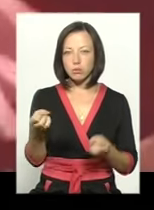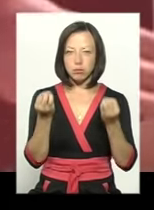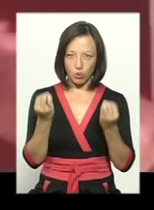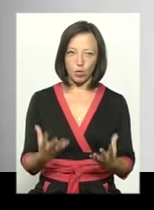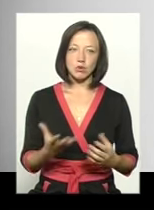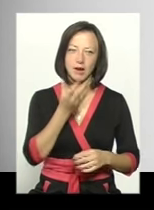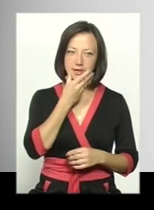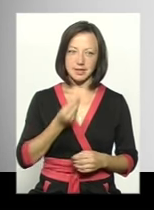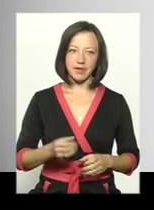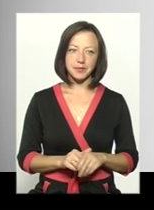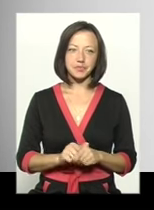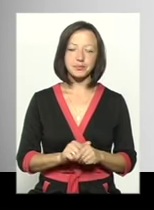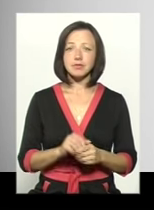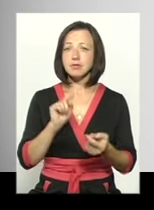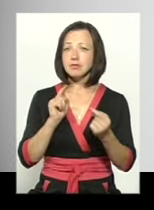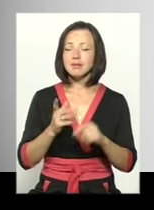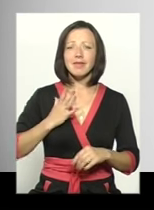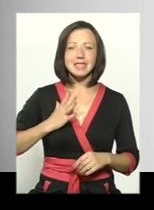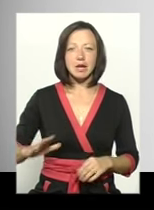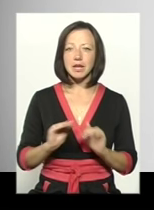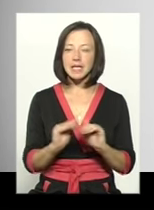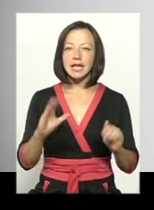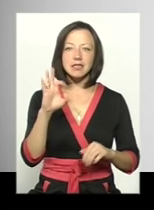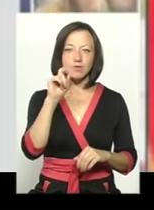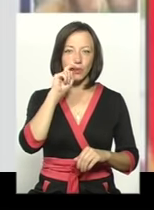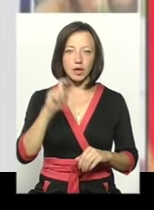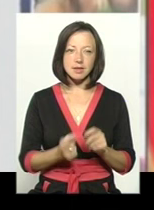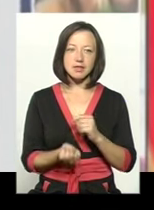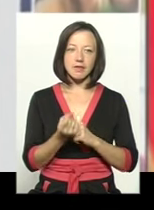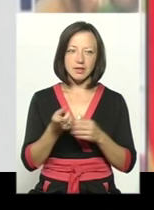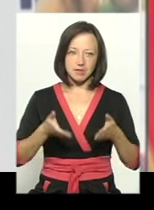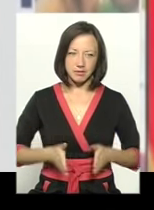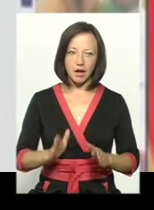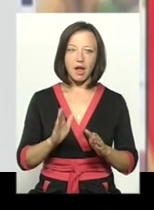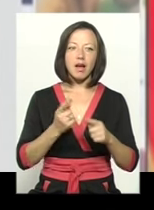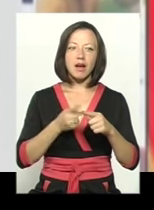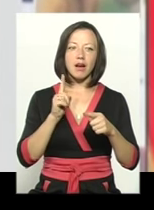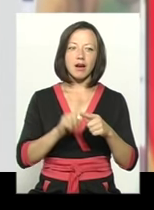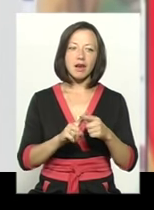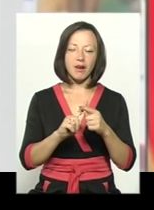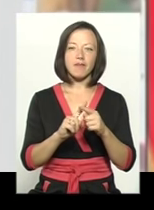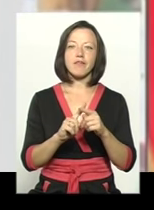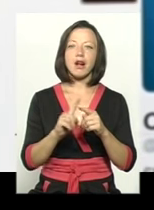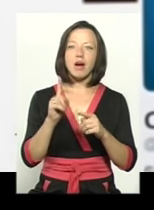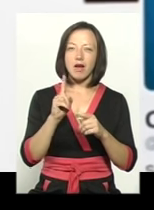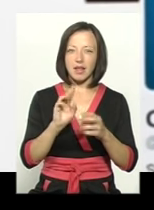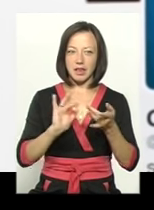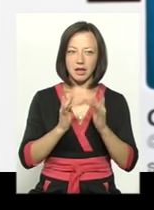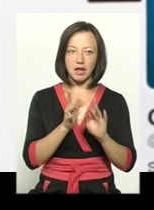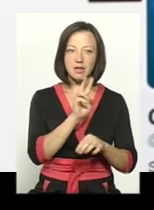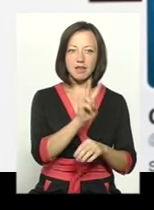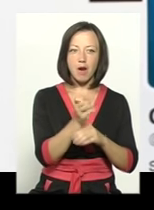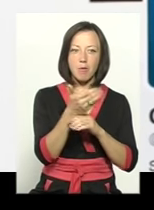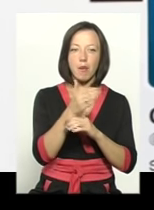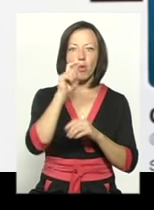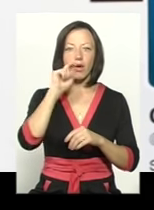красиві. Попри нестерпне дитинство Україні, в якій з'явилася на світ, на сторінці Оксани у Твіттері два прапори – український і